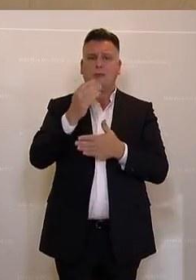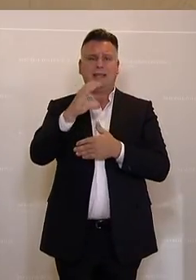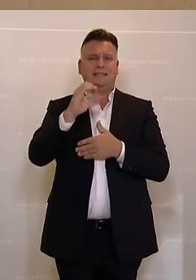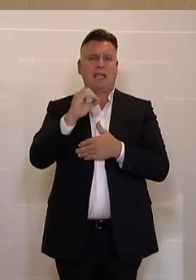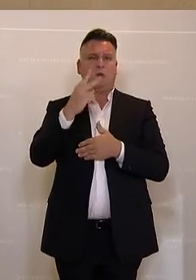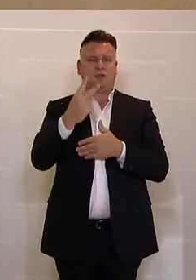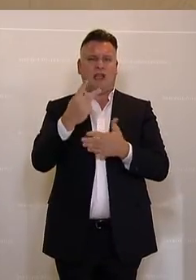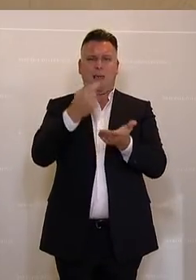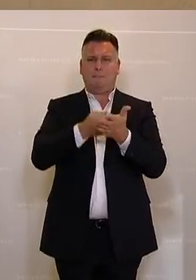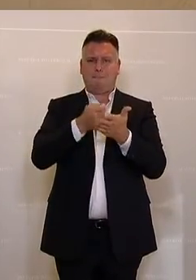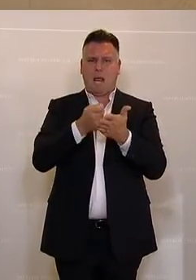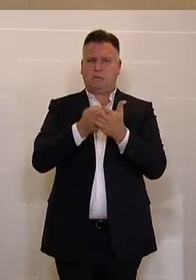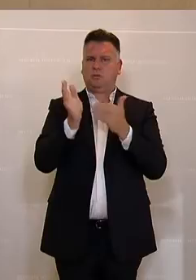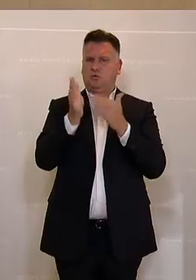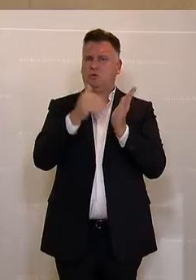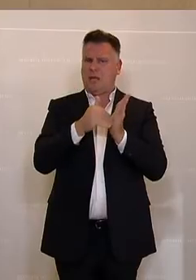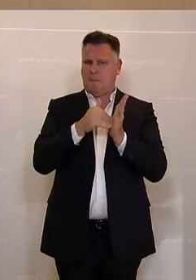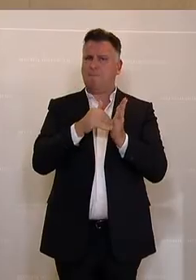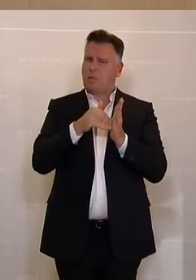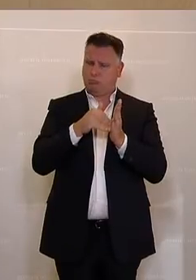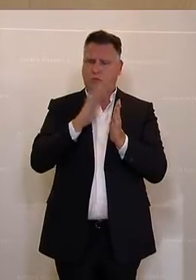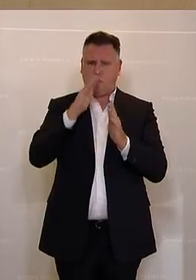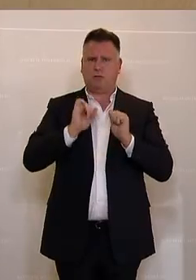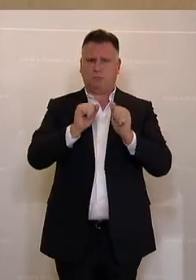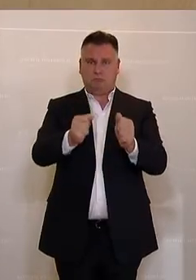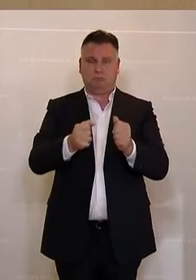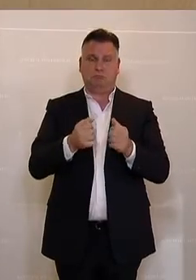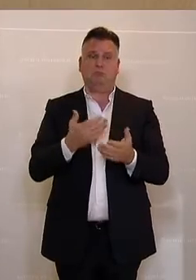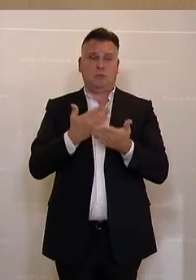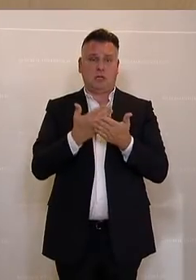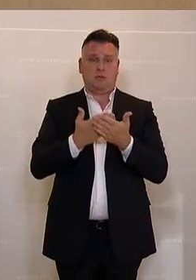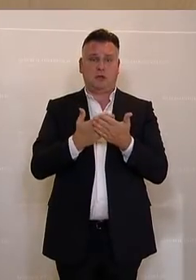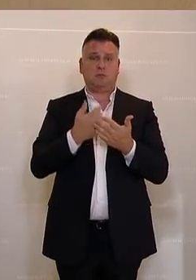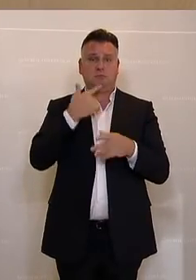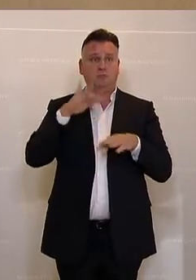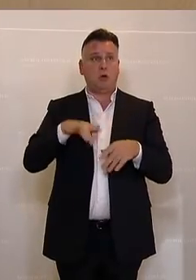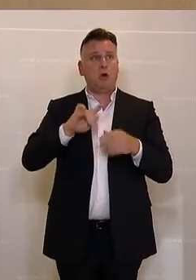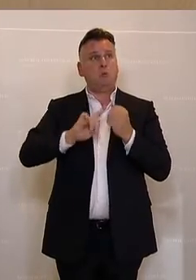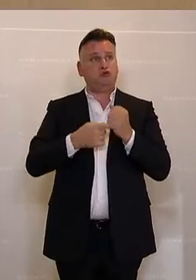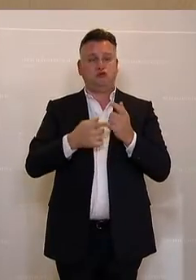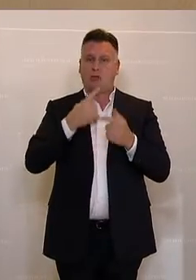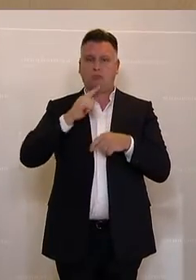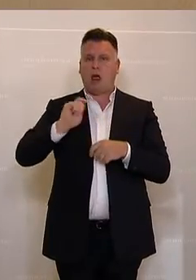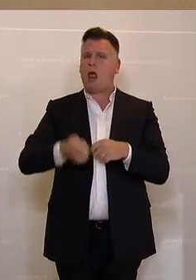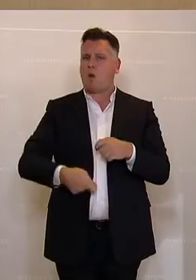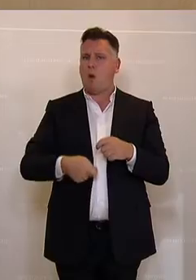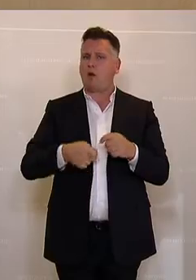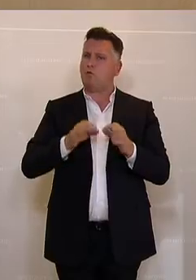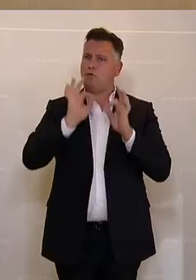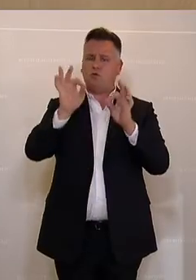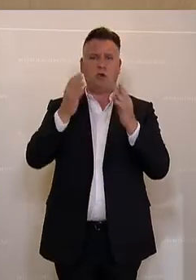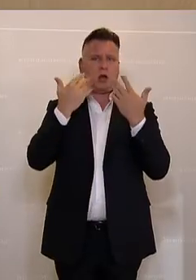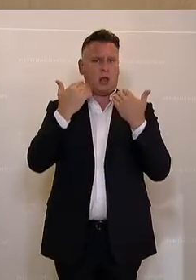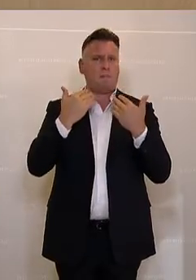-Bepreisungssystem sicherstellen. Es ist also nicht nur ein Rekordbudget für den Klimaschutz, sondern es ist